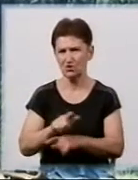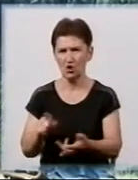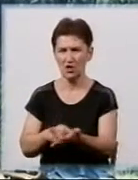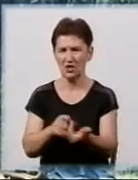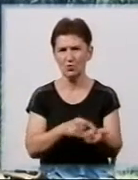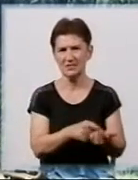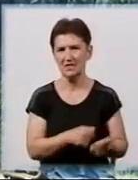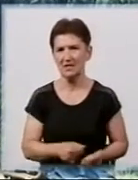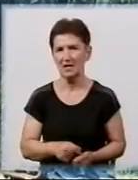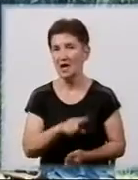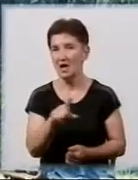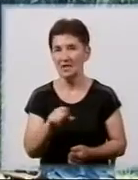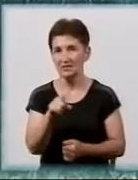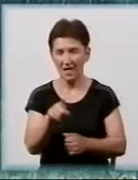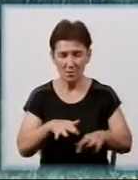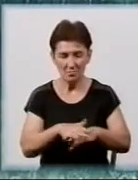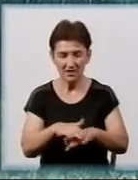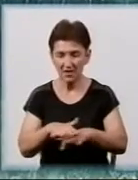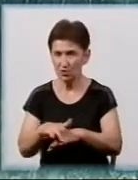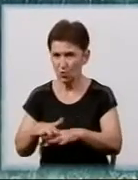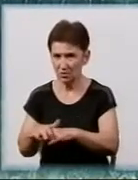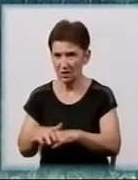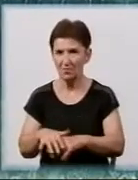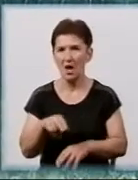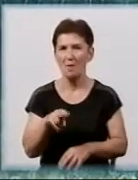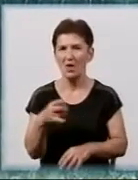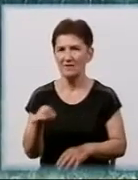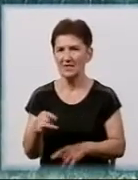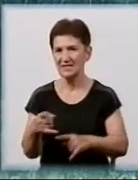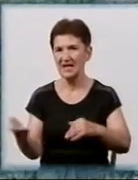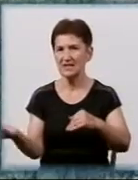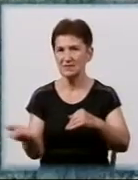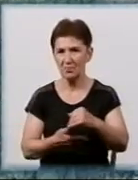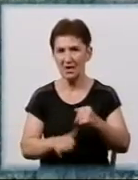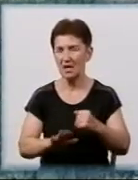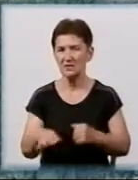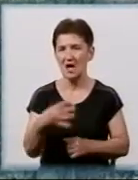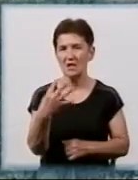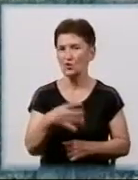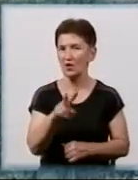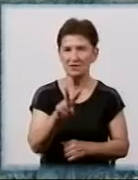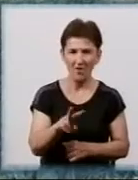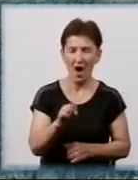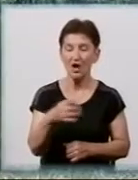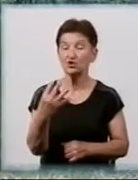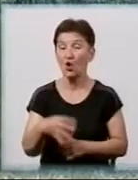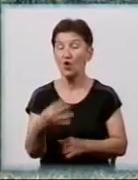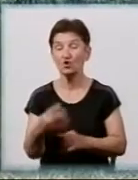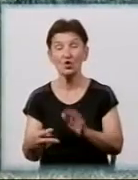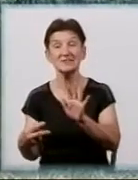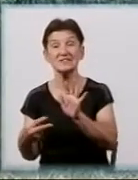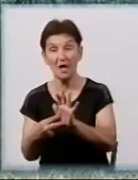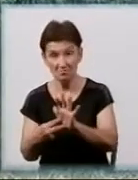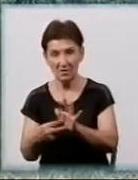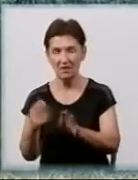За підрахунками громадського інспектора з охорони довкілля, Надія Паливводи спиляли не 42, а 47 дерев. Микола Мумиа, Сергій Баранюк,